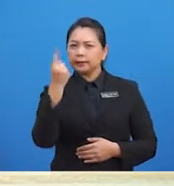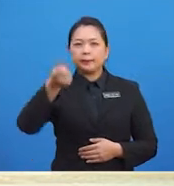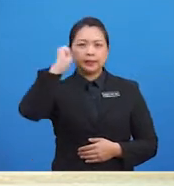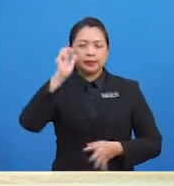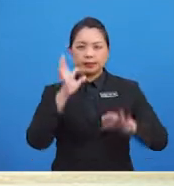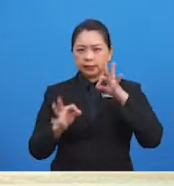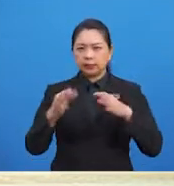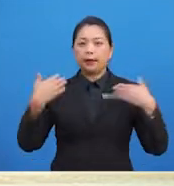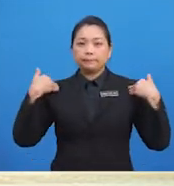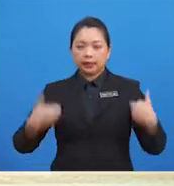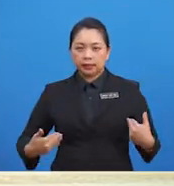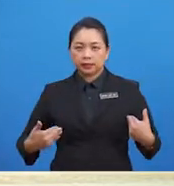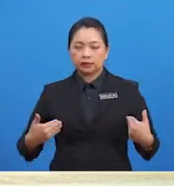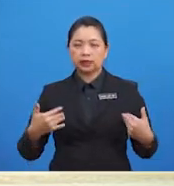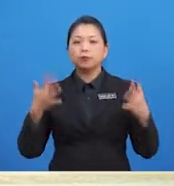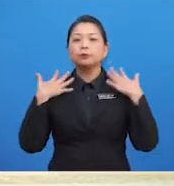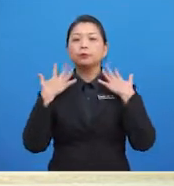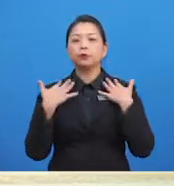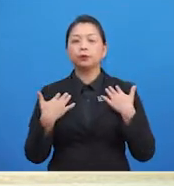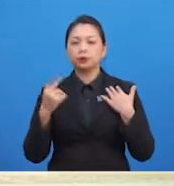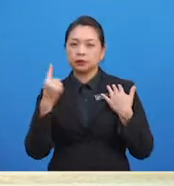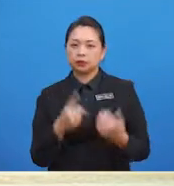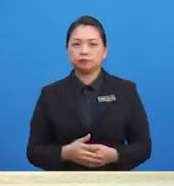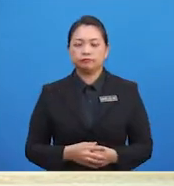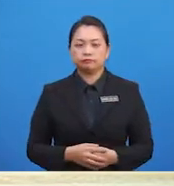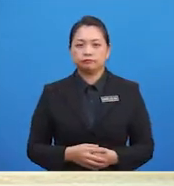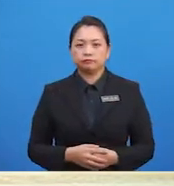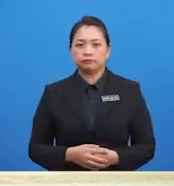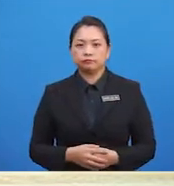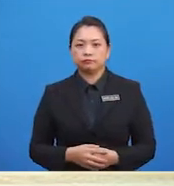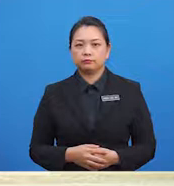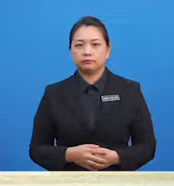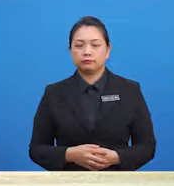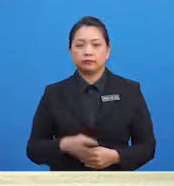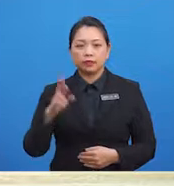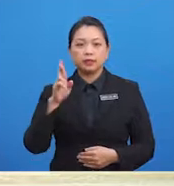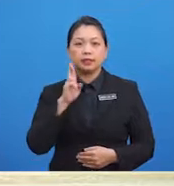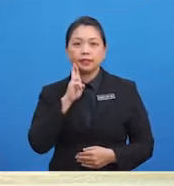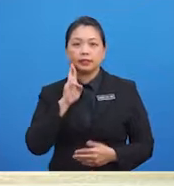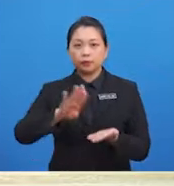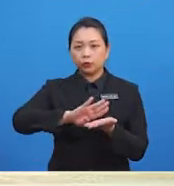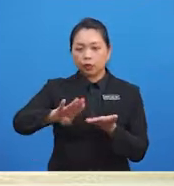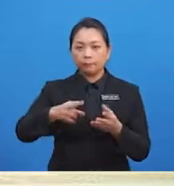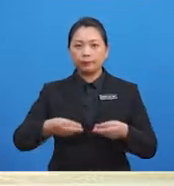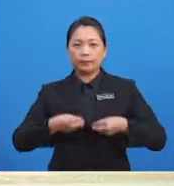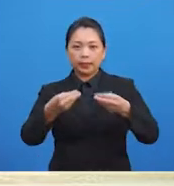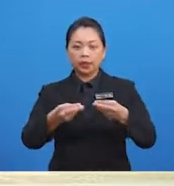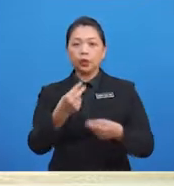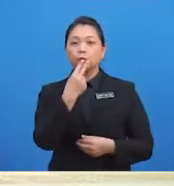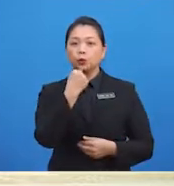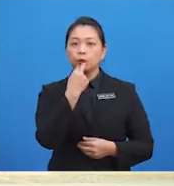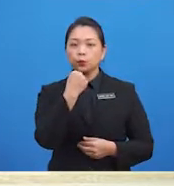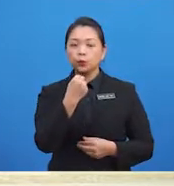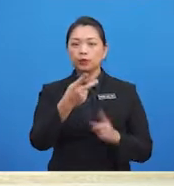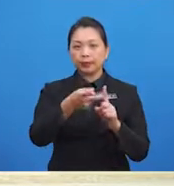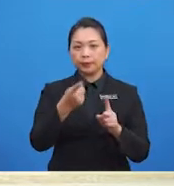pemberian gula-gula daripada orang yang tidak dikenali Murid-murid, cuba semak jawapan